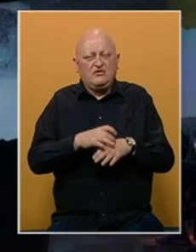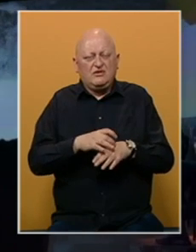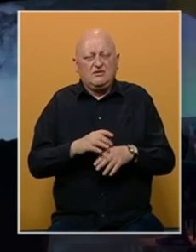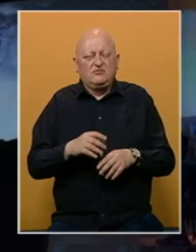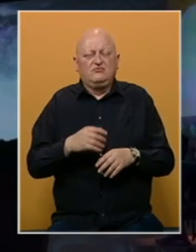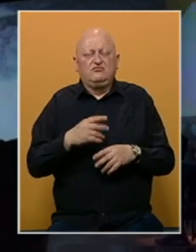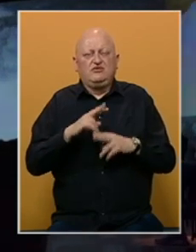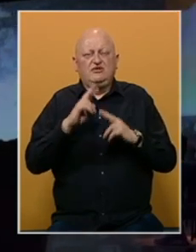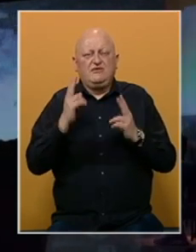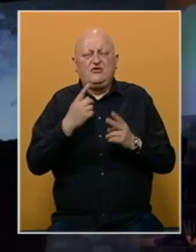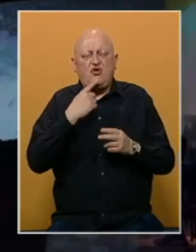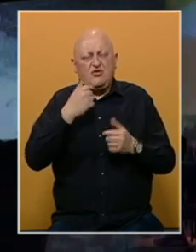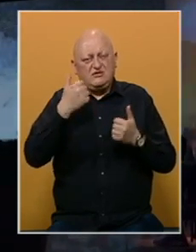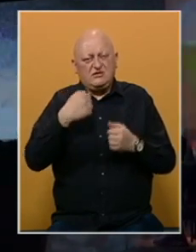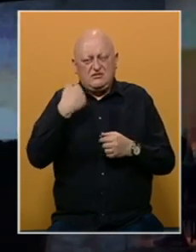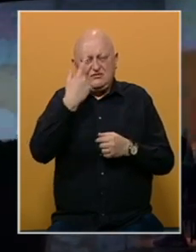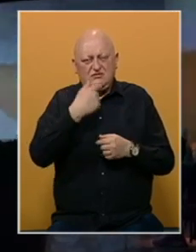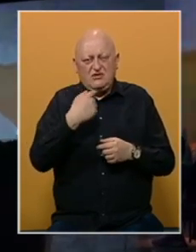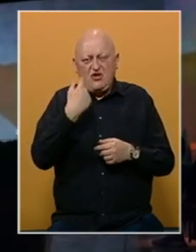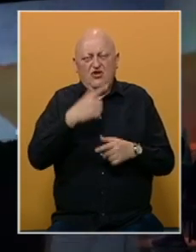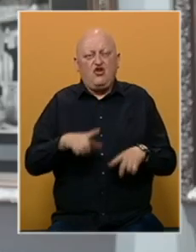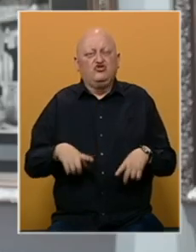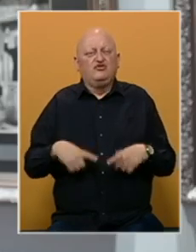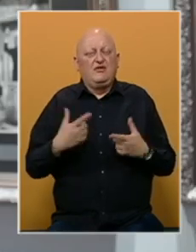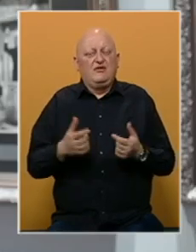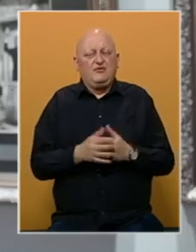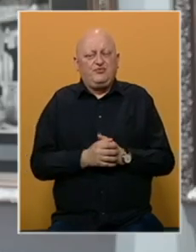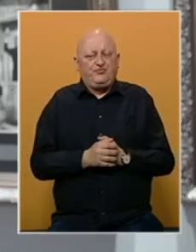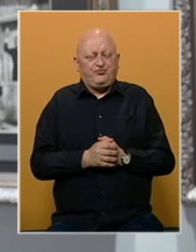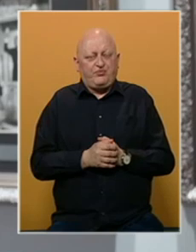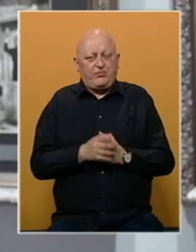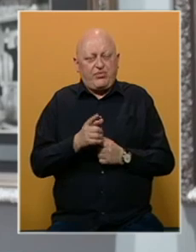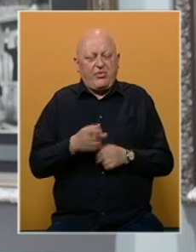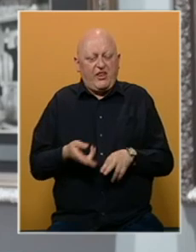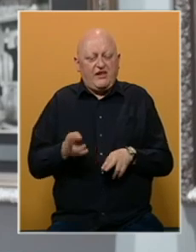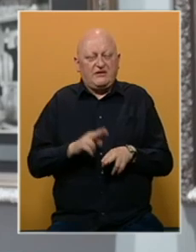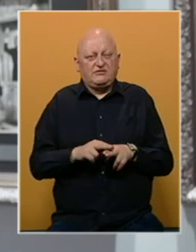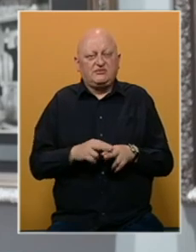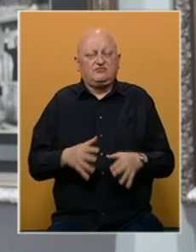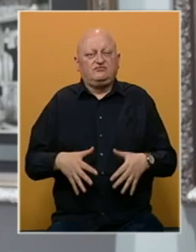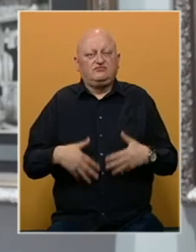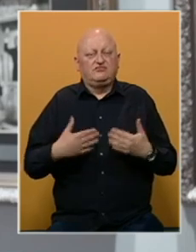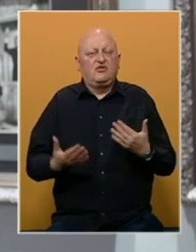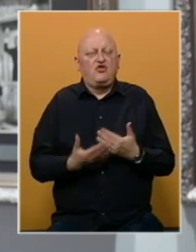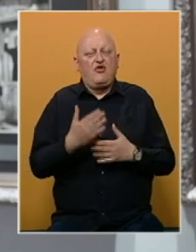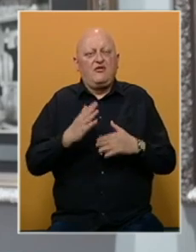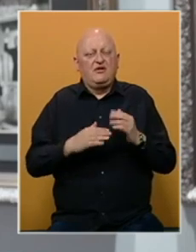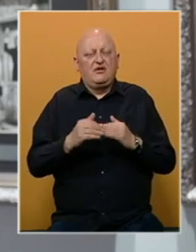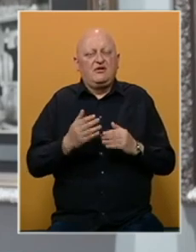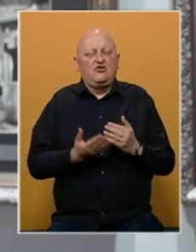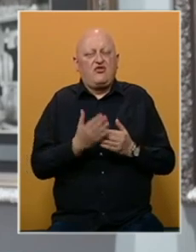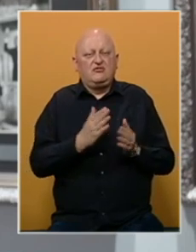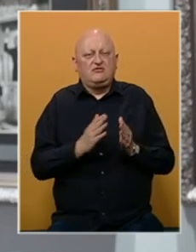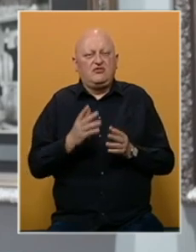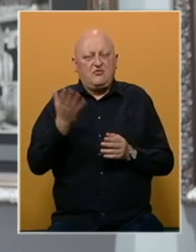realizma, u kojem slike i likovi na izgled oživljavaju. Ovdje nas najviše impresioniraju nova dijela i nove serije